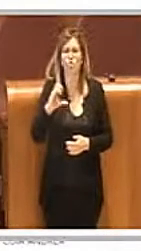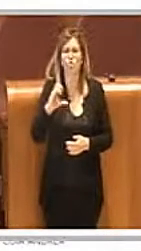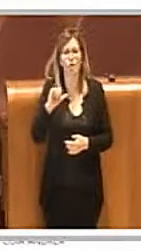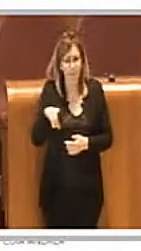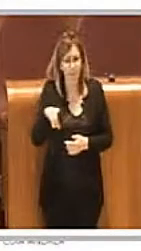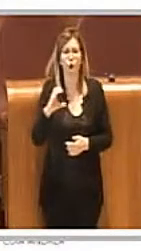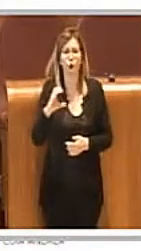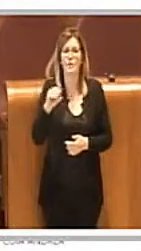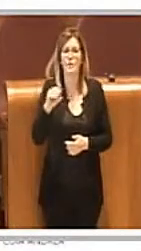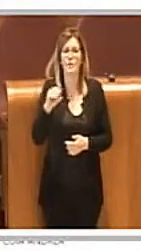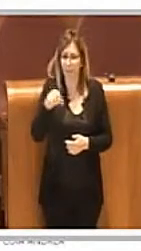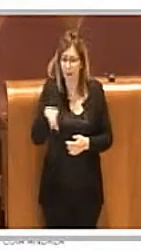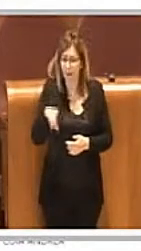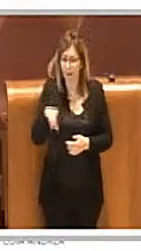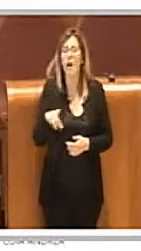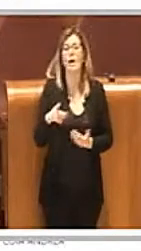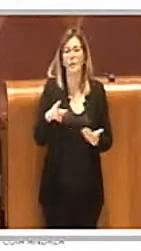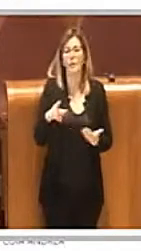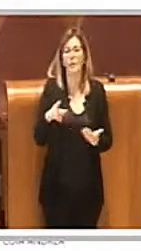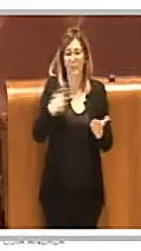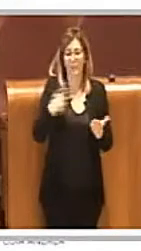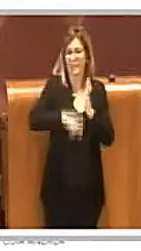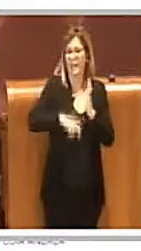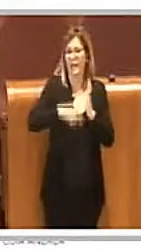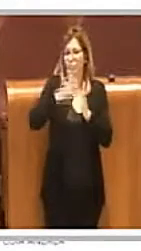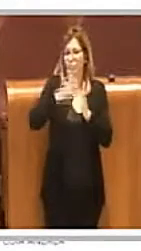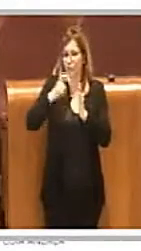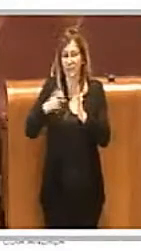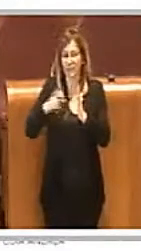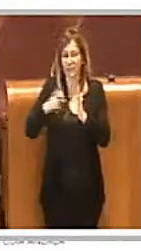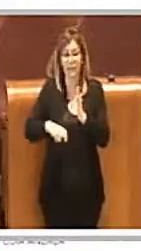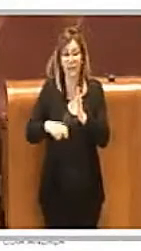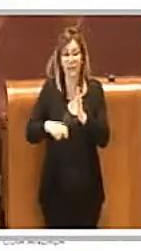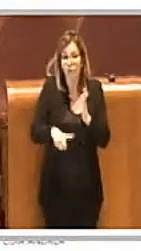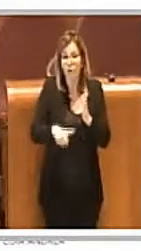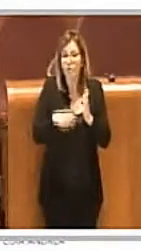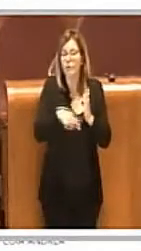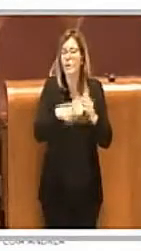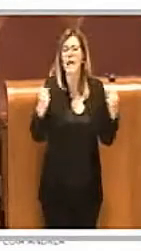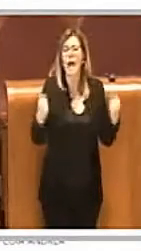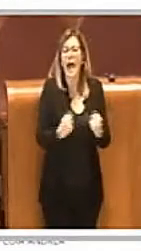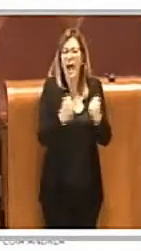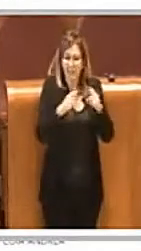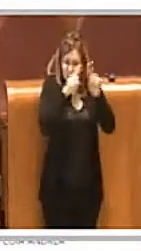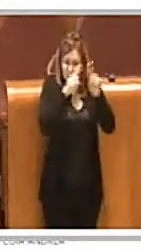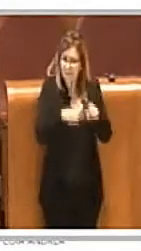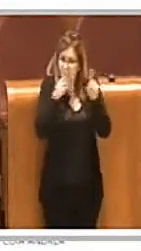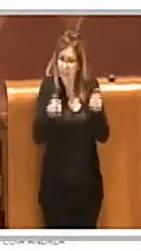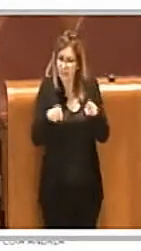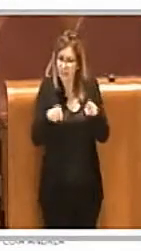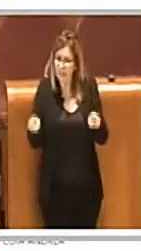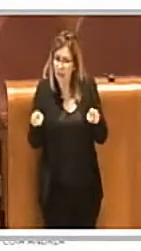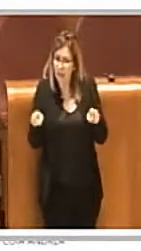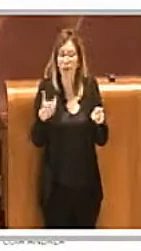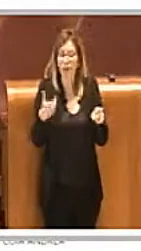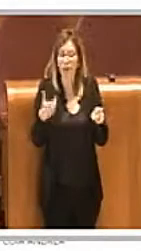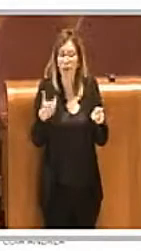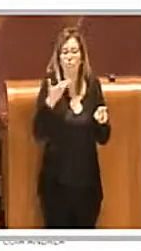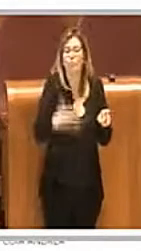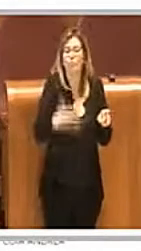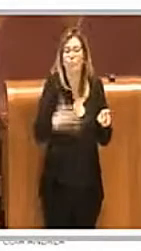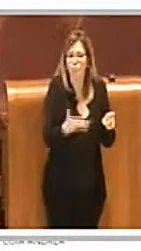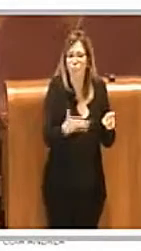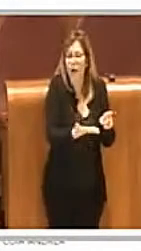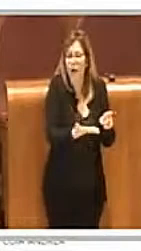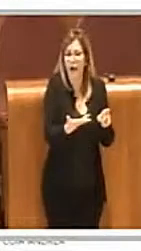sospensione di questi tributi, perché ovviamente queste attività erano già riscontrate, era già riscontrato il